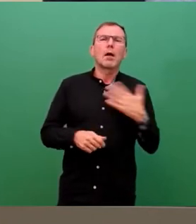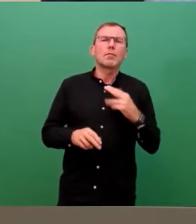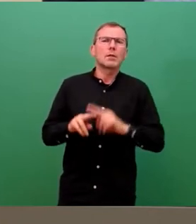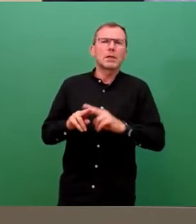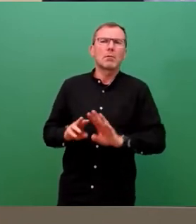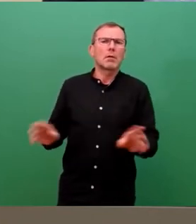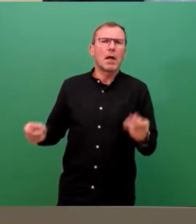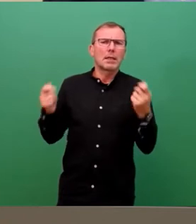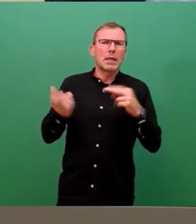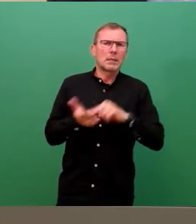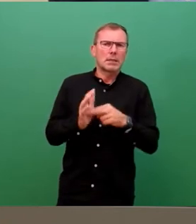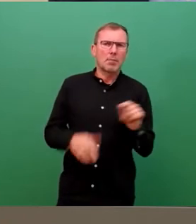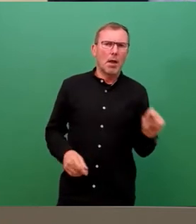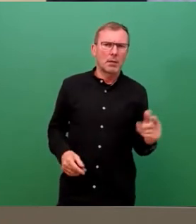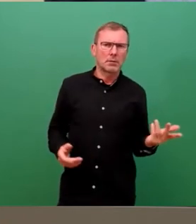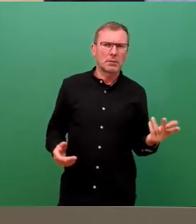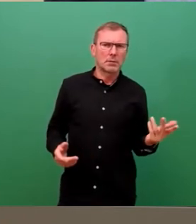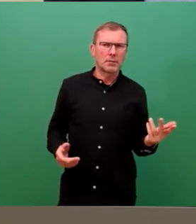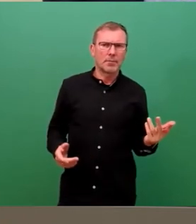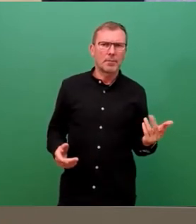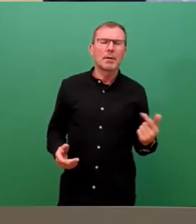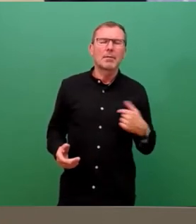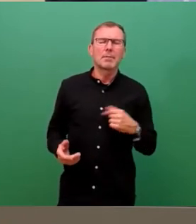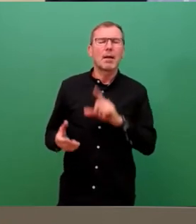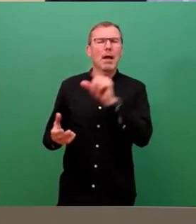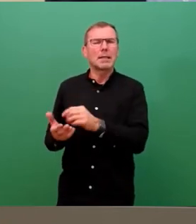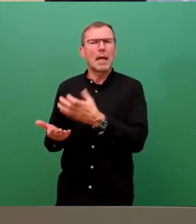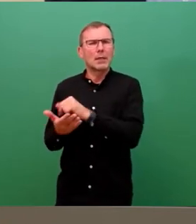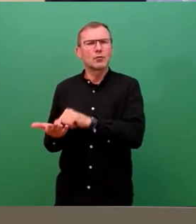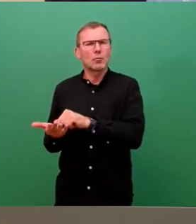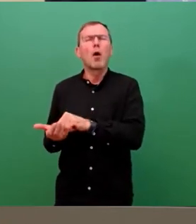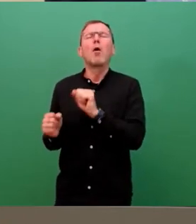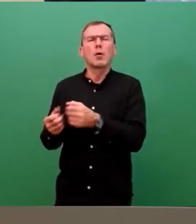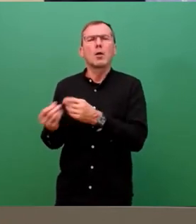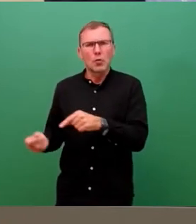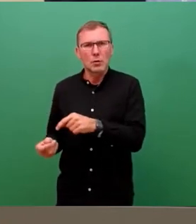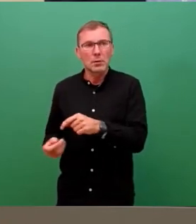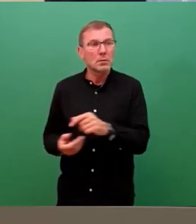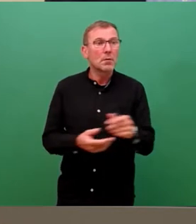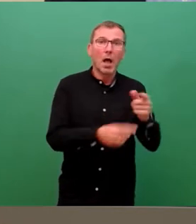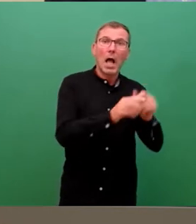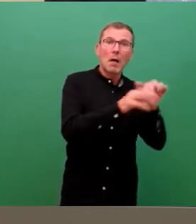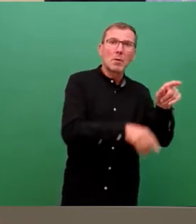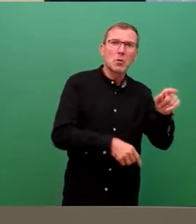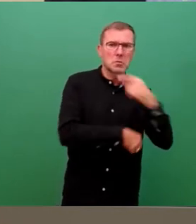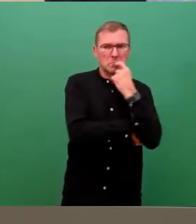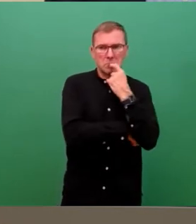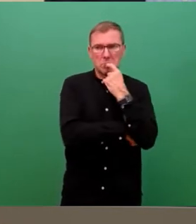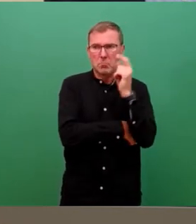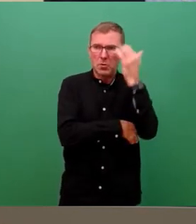und jetzt auch abhängig, sind wir eher bei der kleinen Summe, dann ist das, glaube ich, lösbar. Sind wir bei der großen Summe, müssen wir uns gemeinschaftlich, glaube ich, in